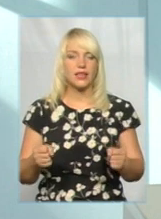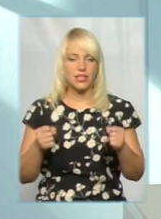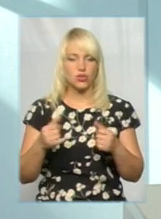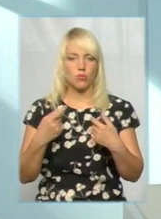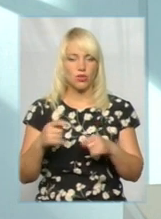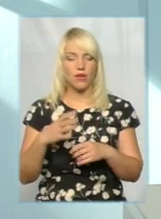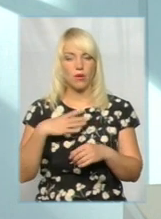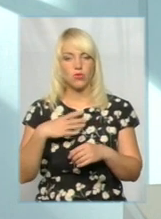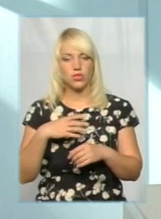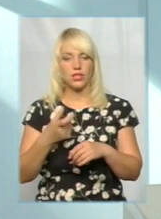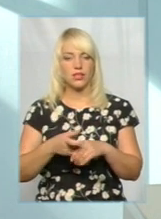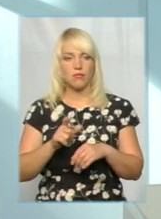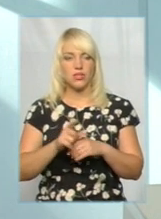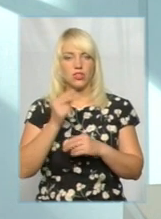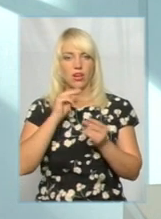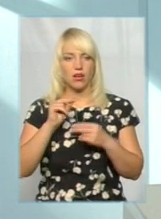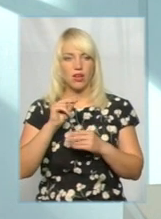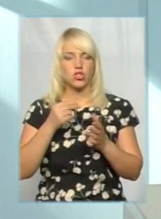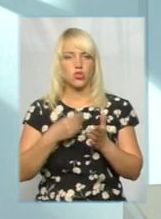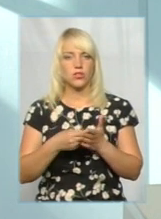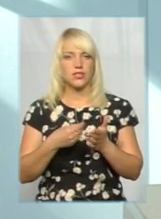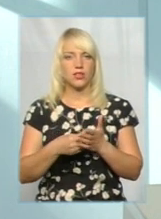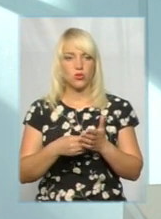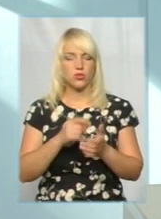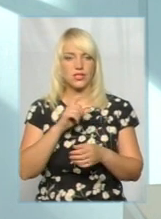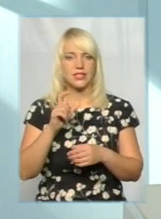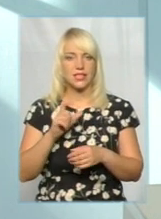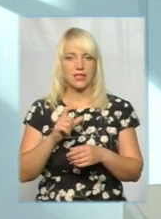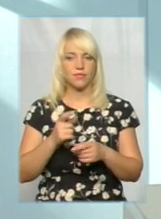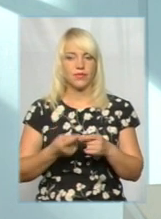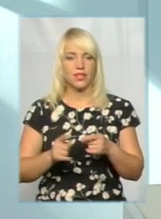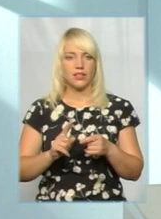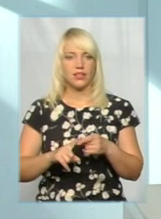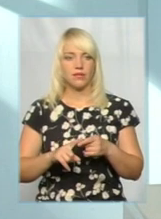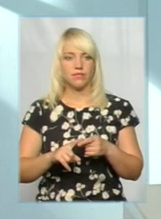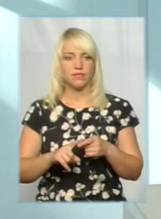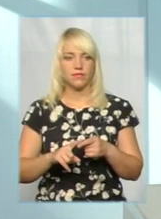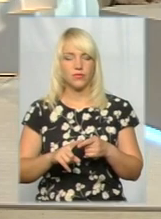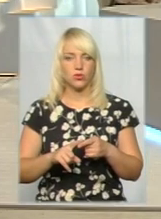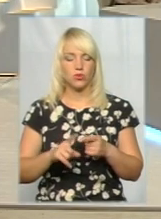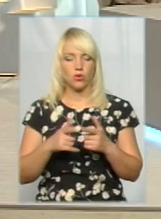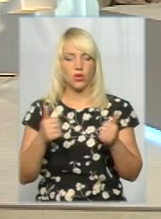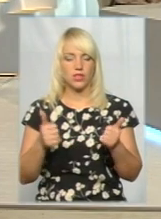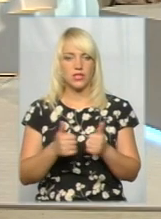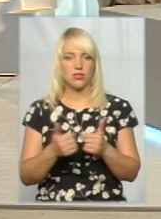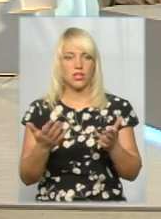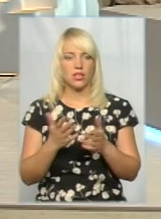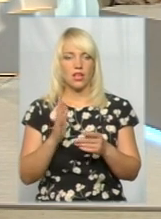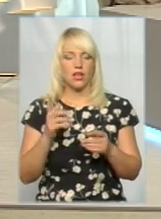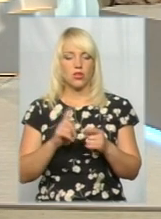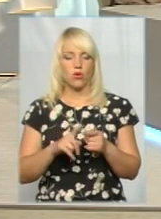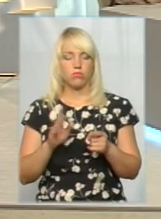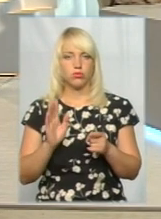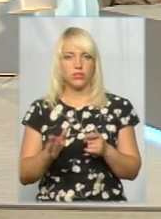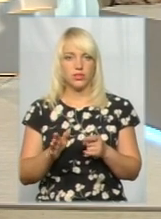більш привабливої ціни. І з тою організацією, яка його буде